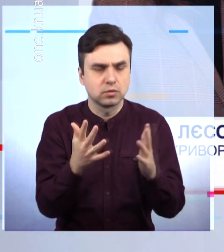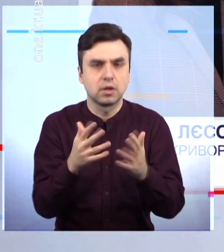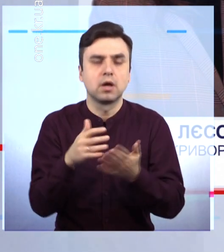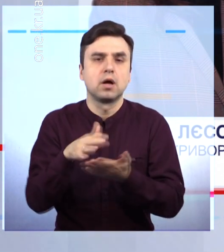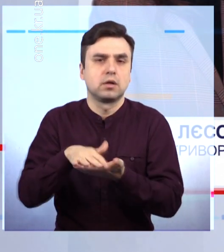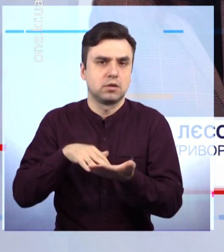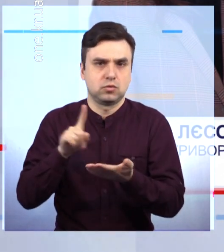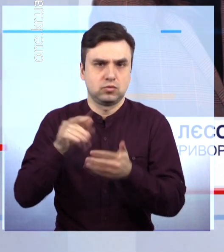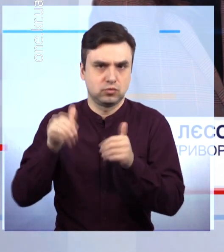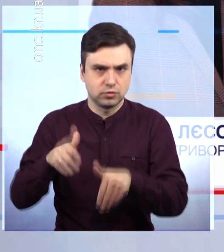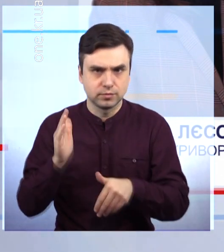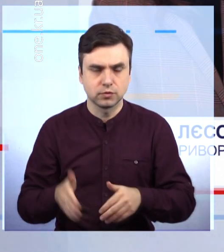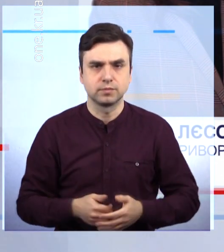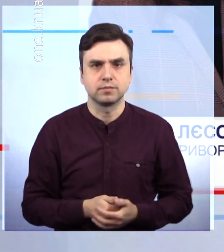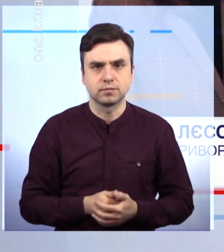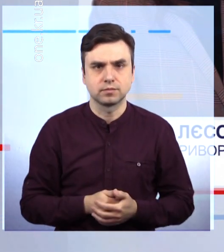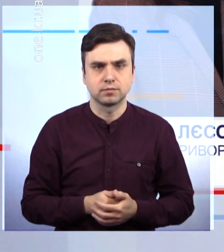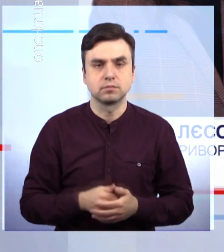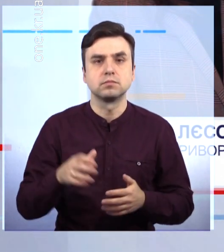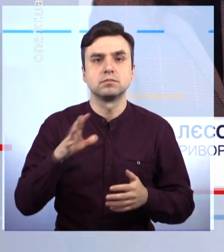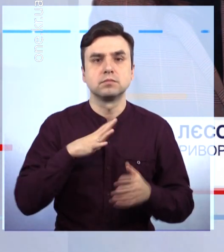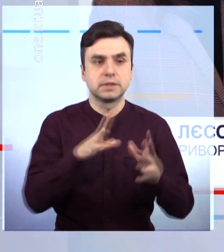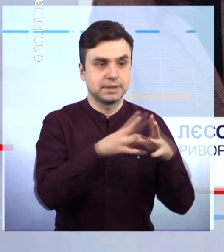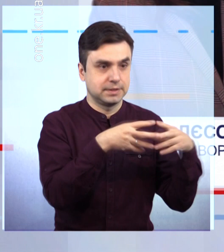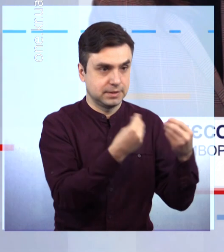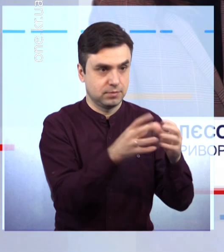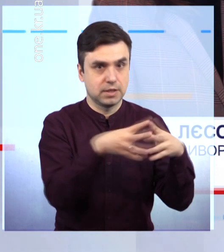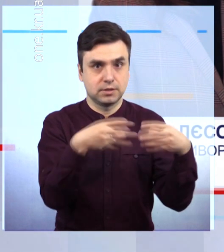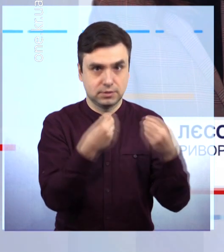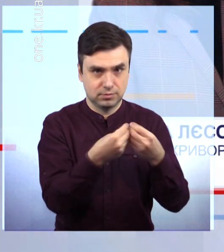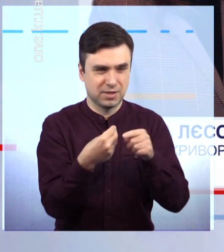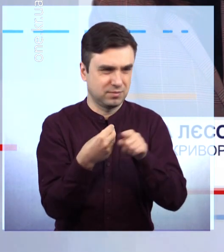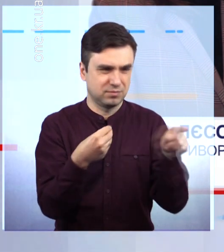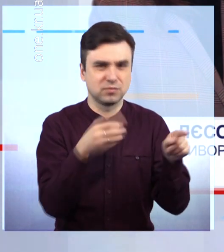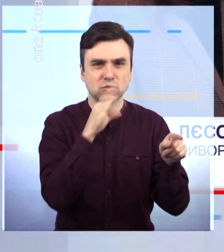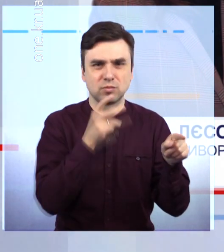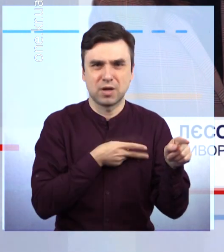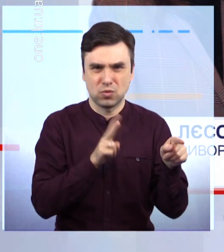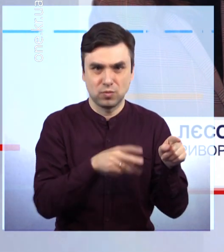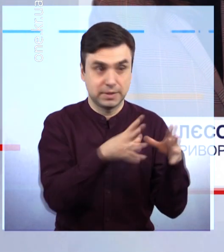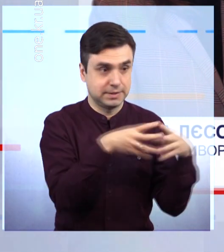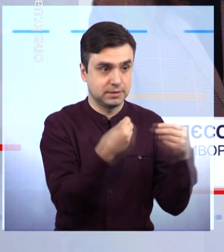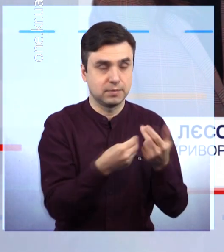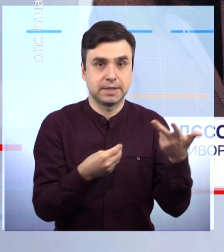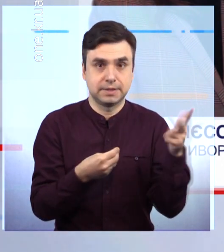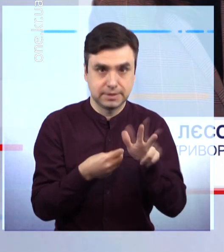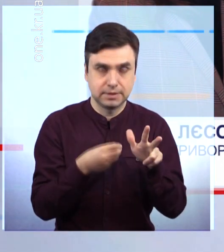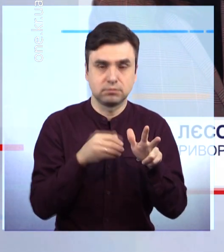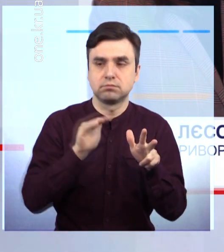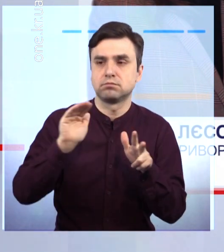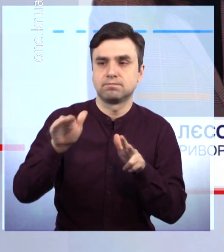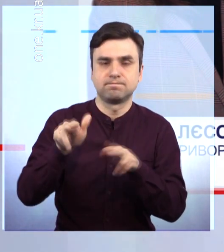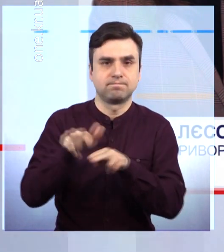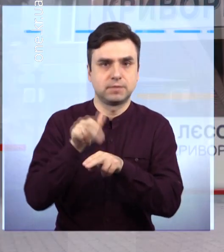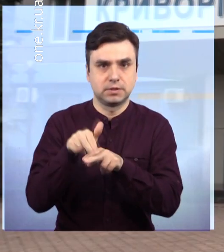зареєстровано у порядку передбаченим чинним законодавством. Наразі працівниками поліції проводиться перевірка. З'ясовуються усі обставини, після чого буде прийняти